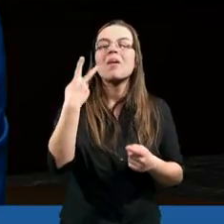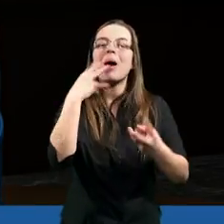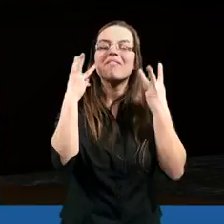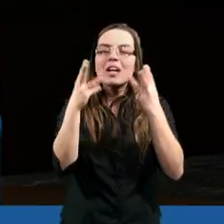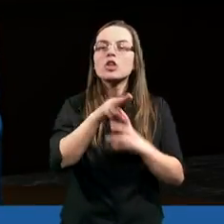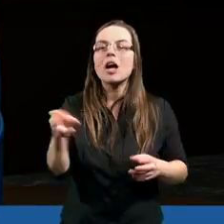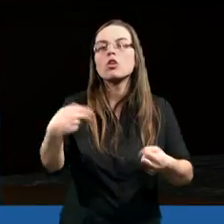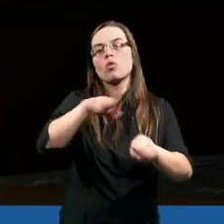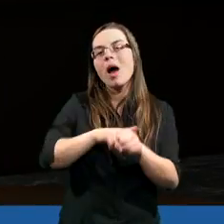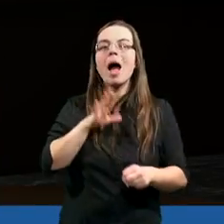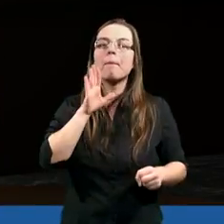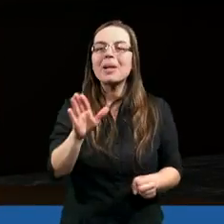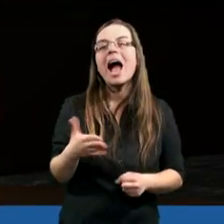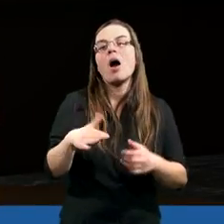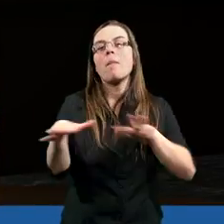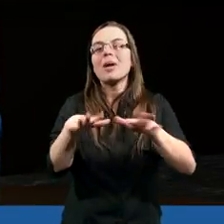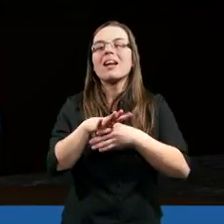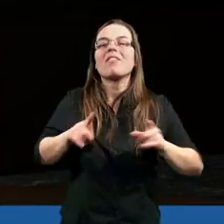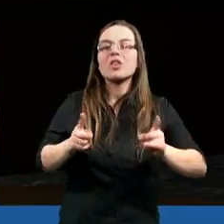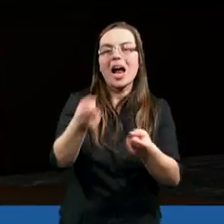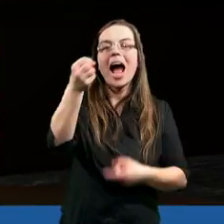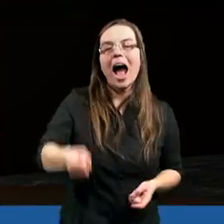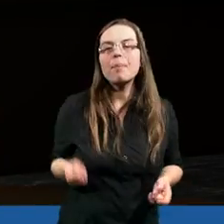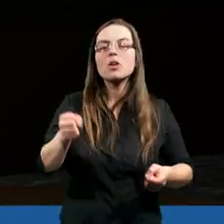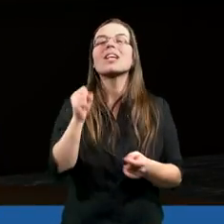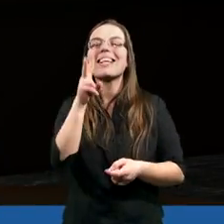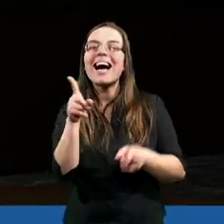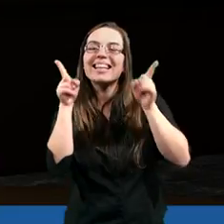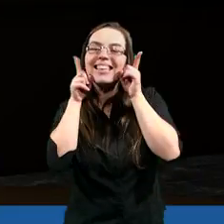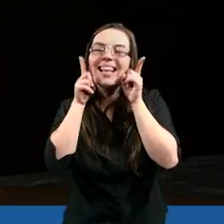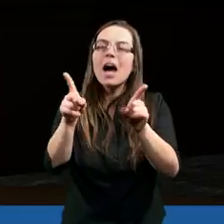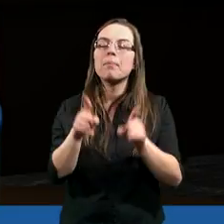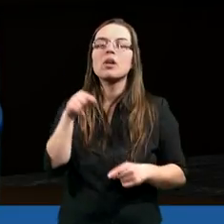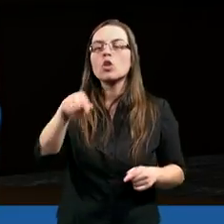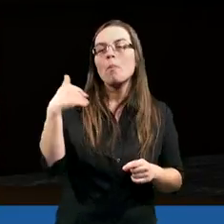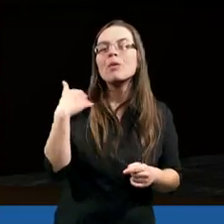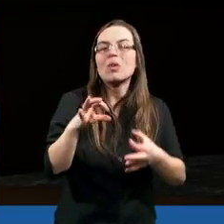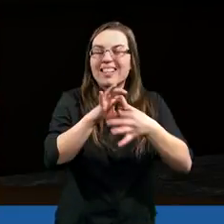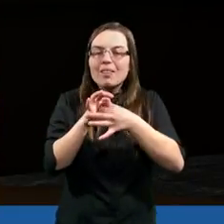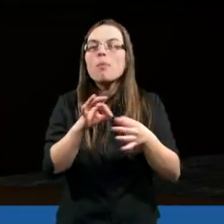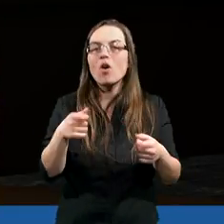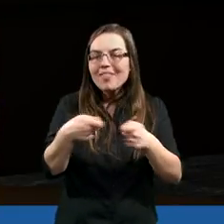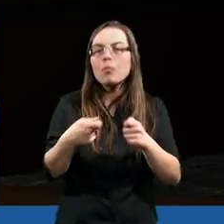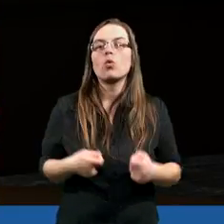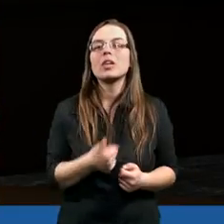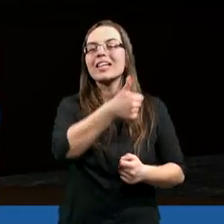jedną ważną rzecz, która miała miejsce w dziejach apostorskich, bo tak naprawdę co było tym spoiwem